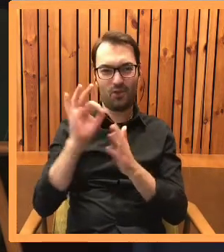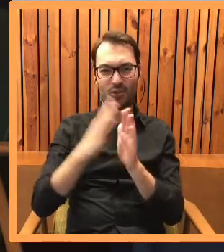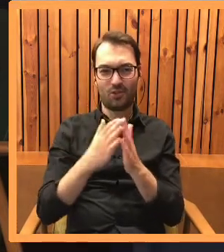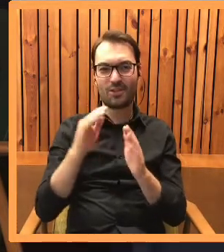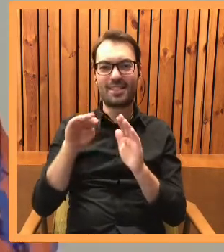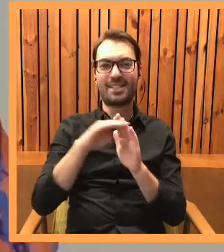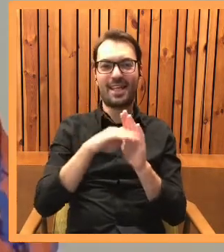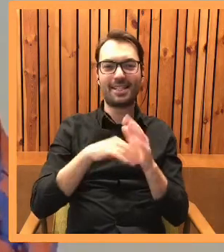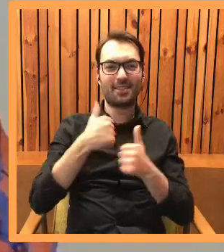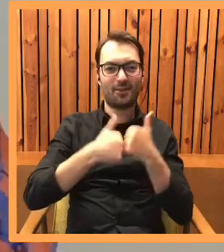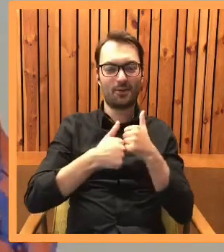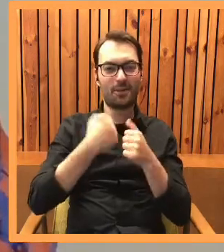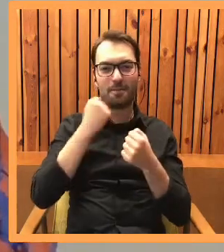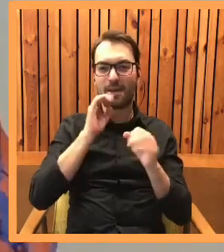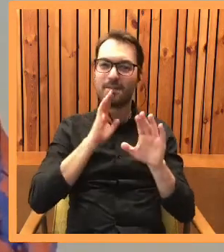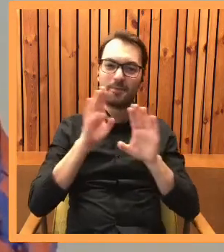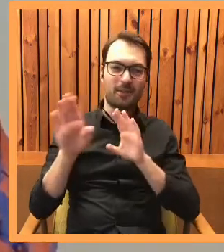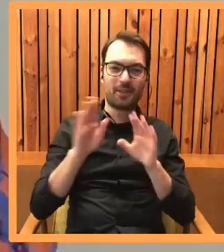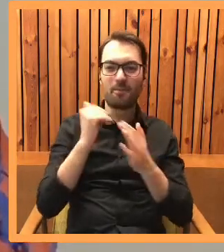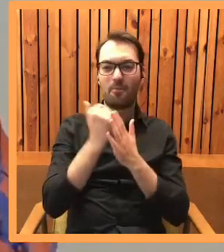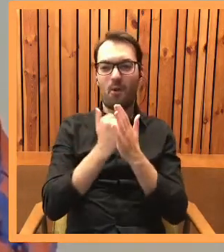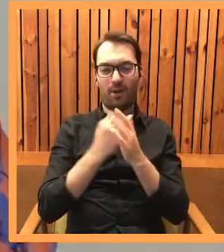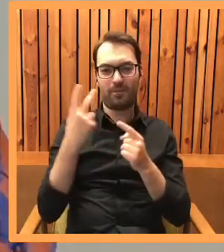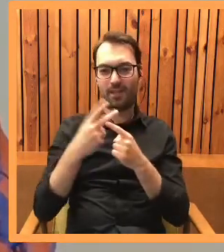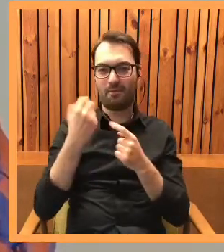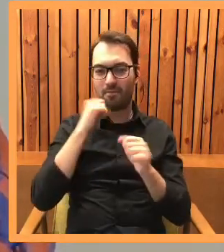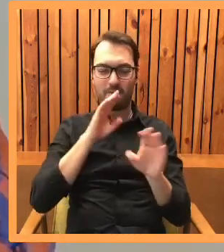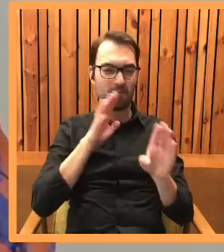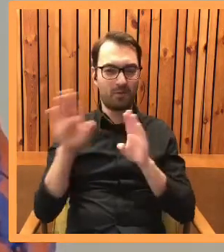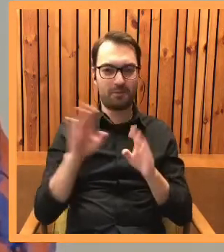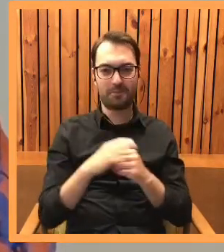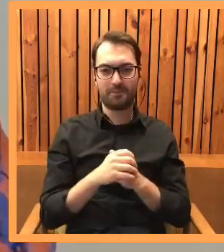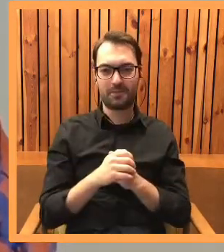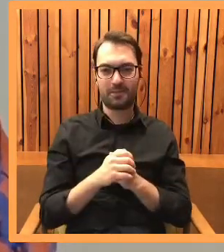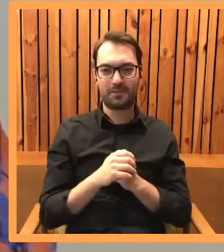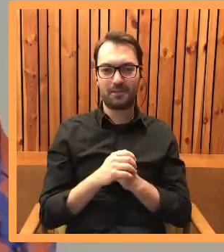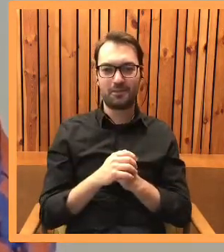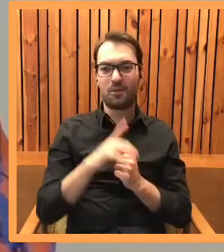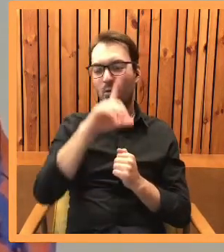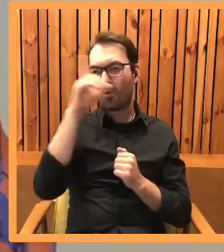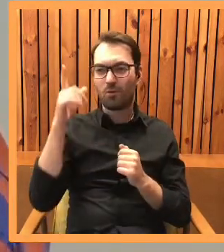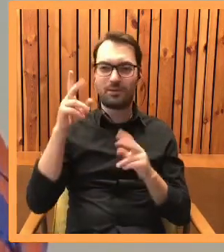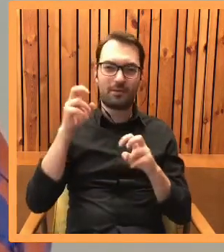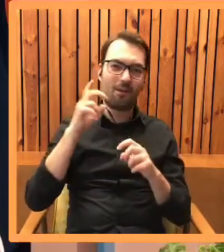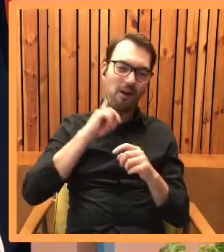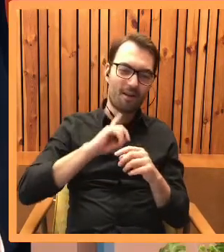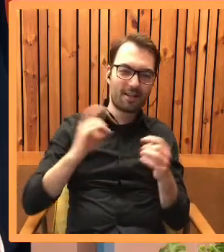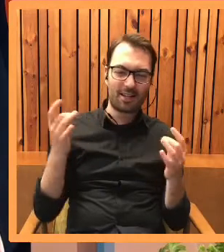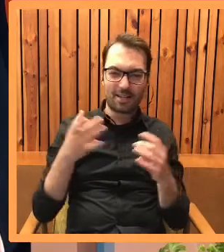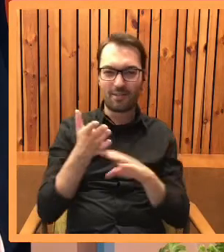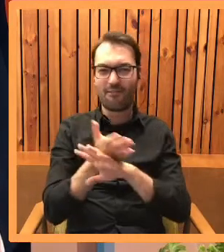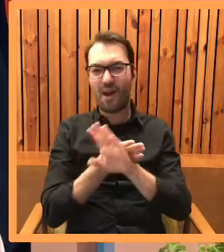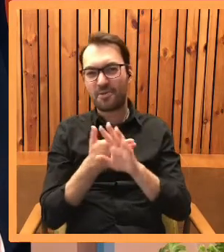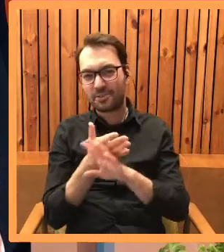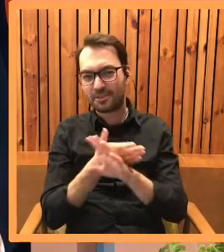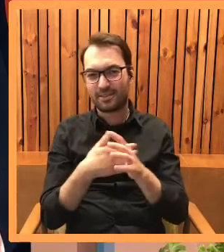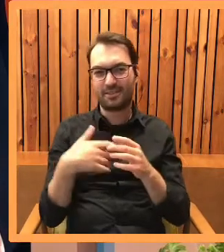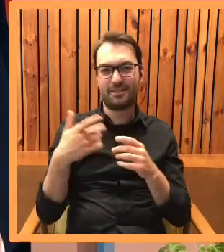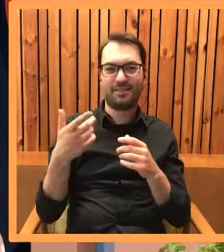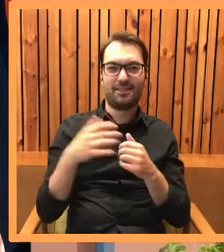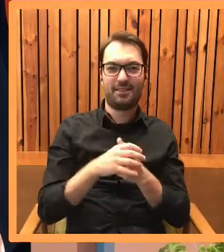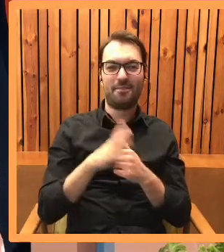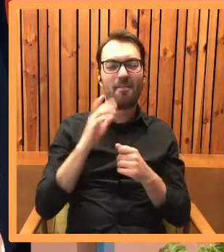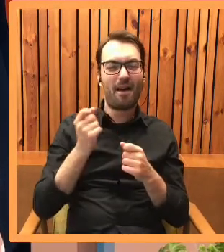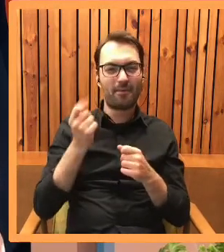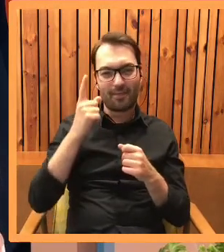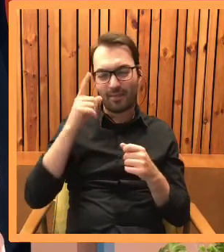konkursu, bardzo przypominają różnego rodzaju programy telewizyjne. Kiedy ludzie prowadzą jakieś gry, włączają do działania przedziwne